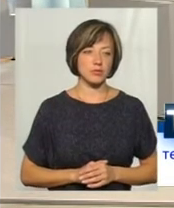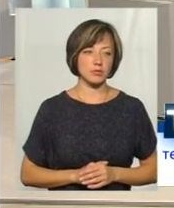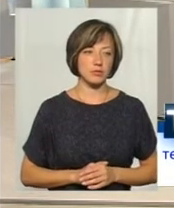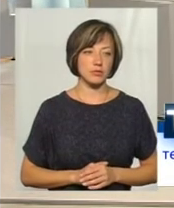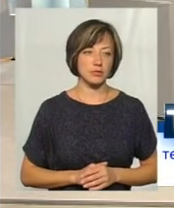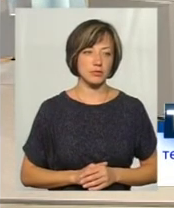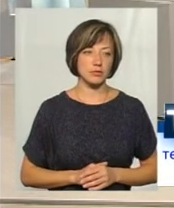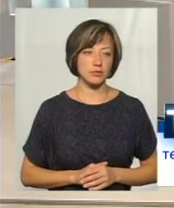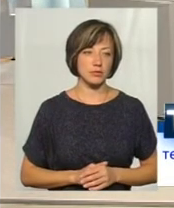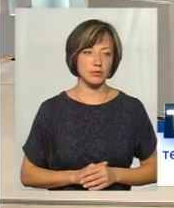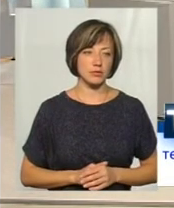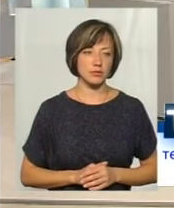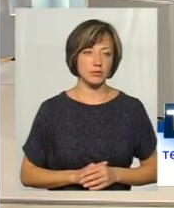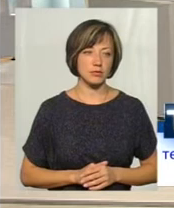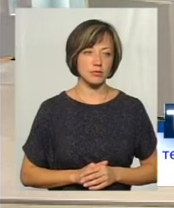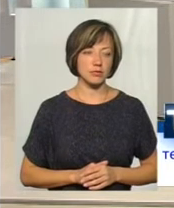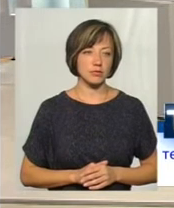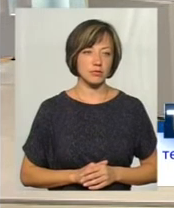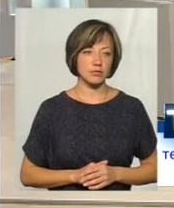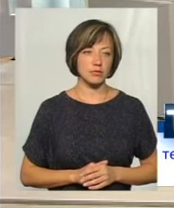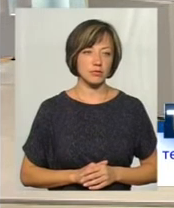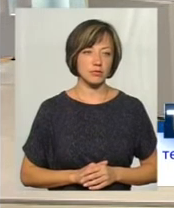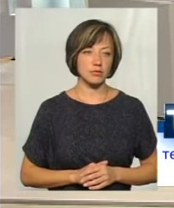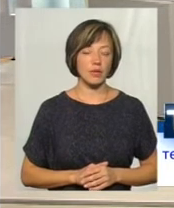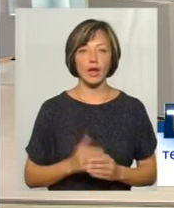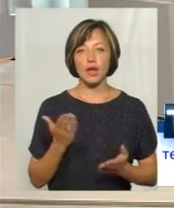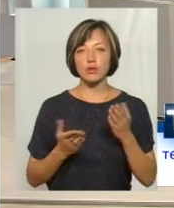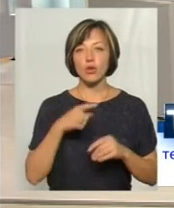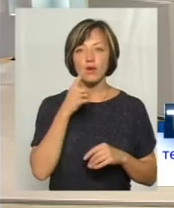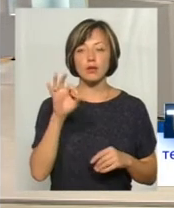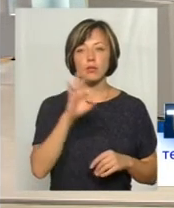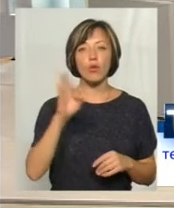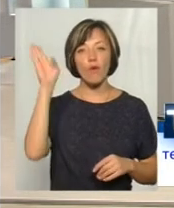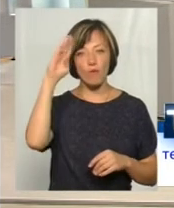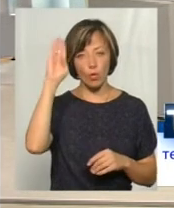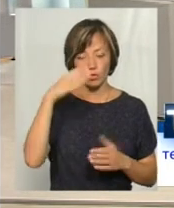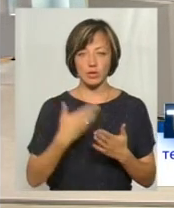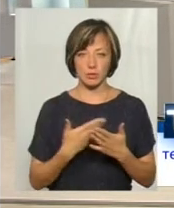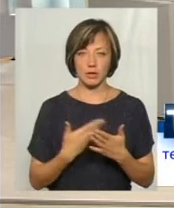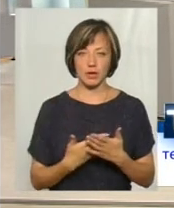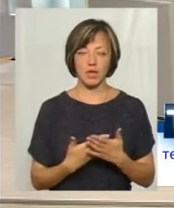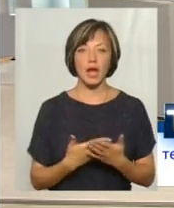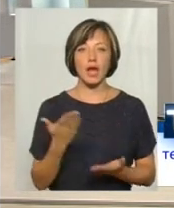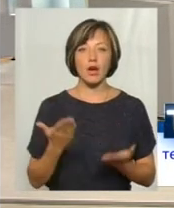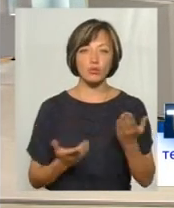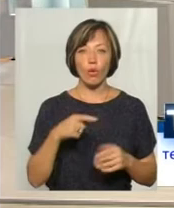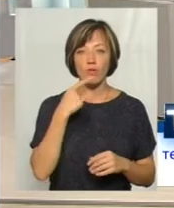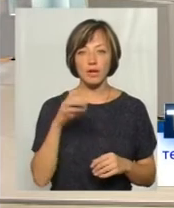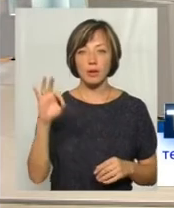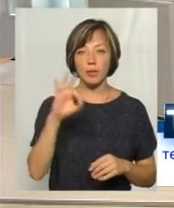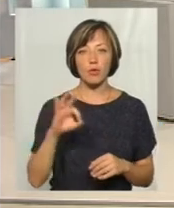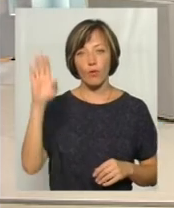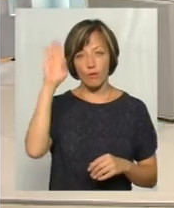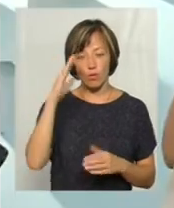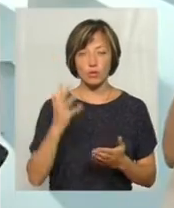країні? Пане Олексій, якщо говорити про воду? Ну, якщо говорити про воду, то,